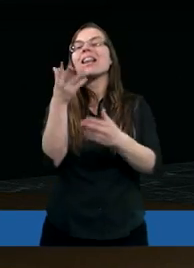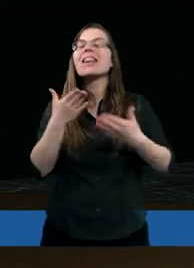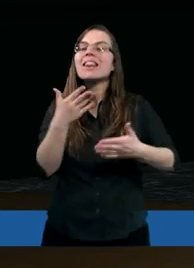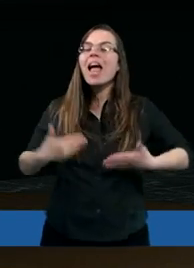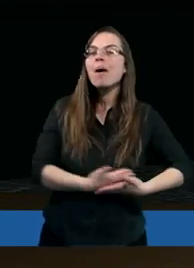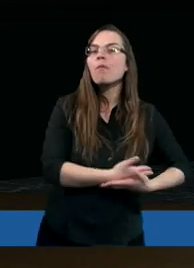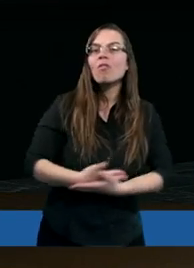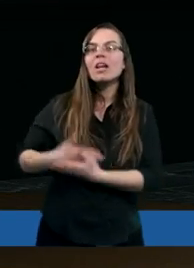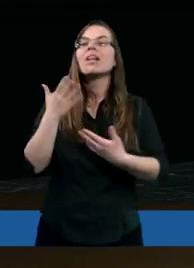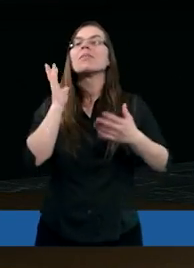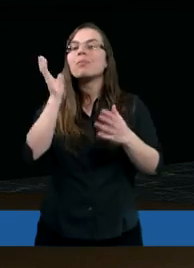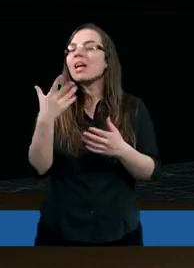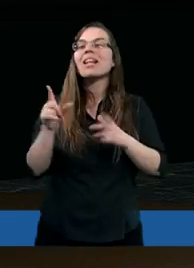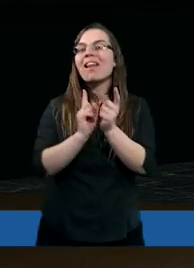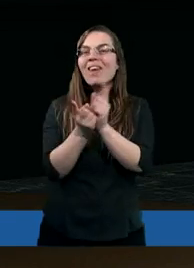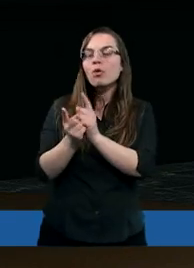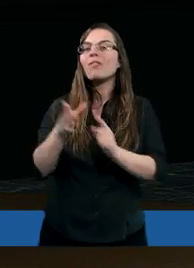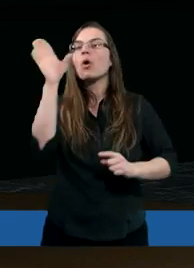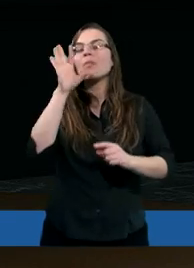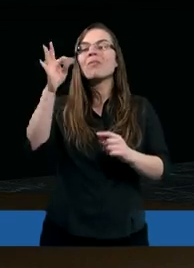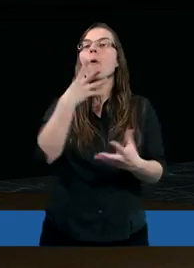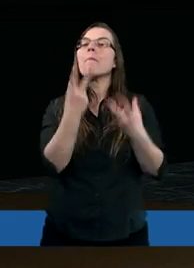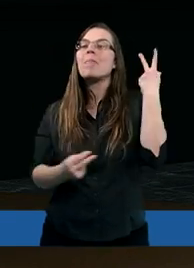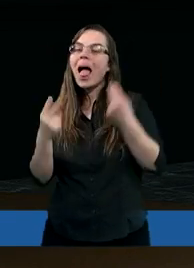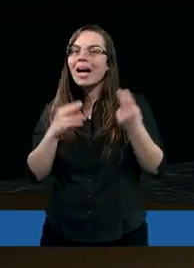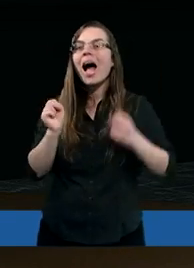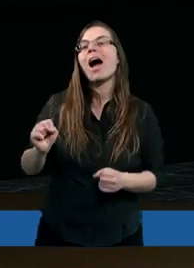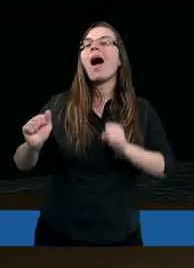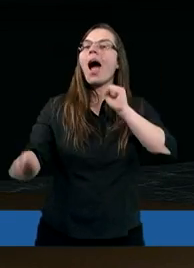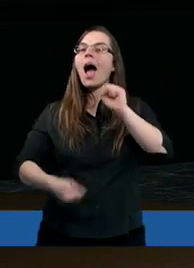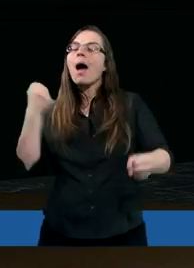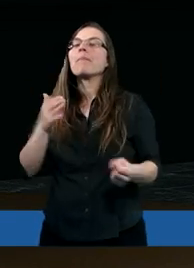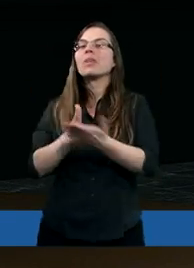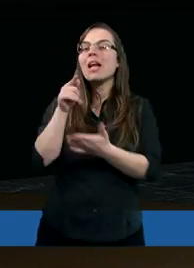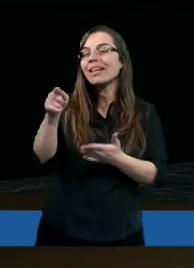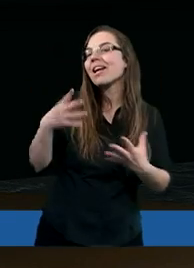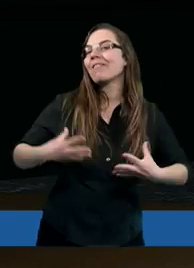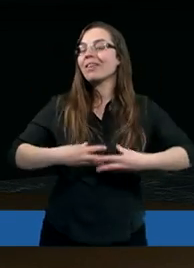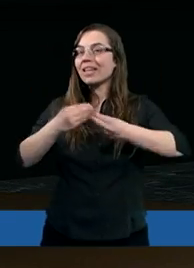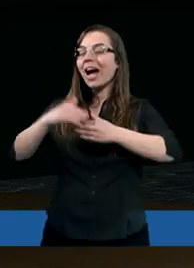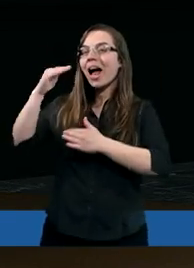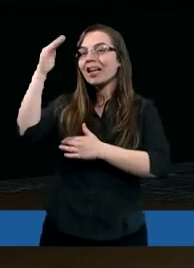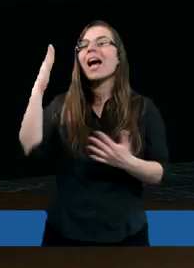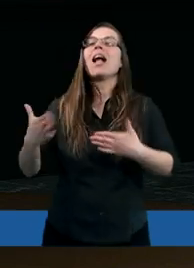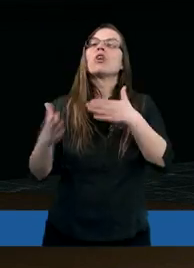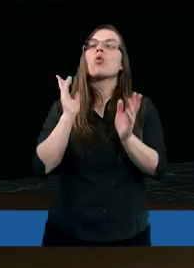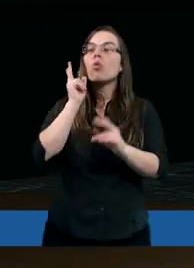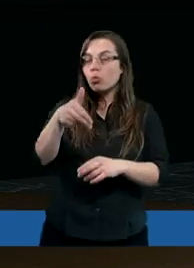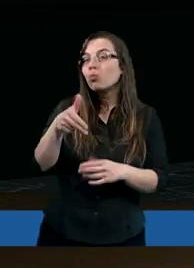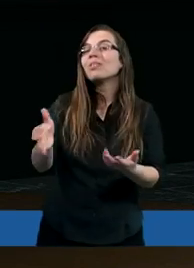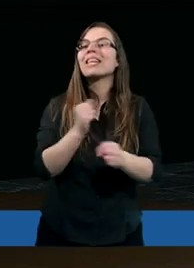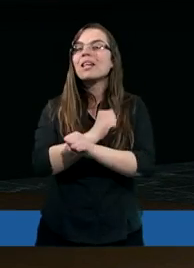zapragnijcie niesfałszowanego duchowego mleka, abyście przez nie wzrastali ku zbawieniu,